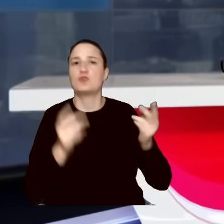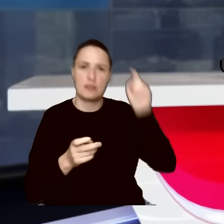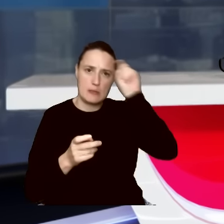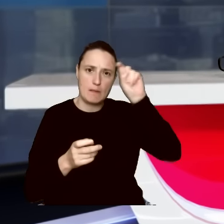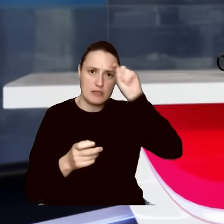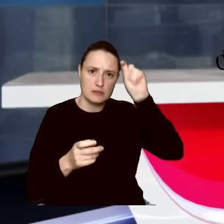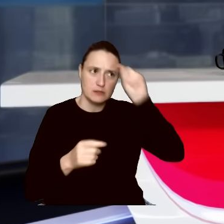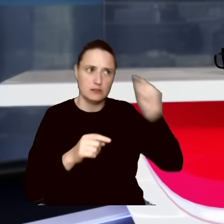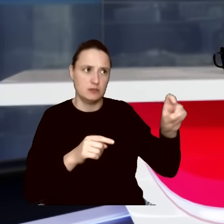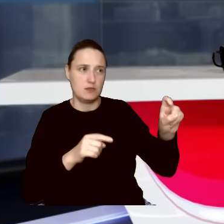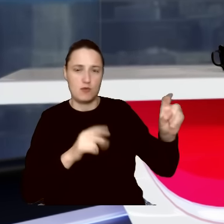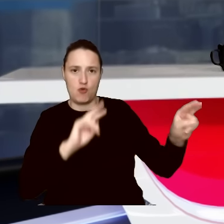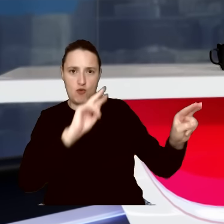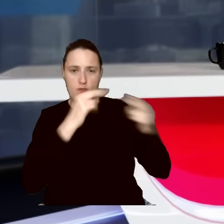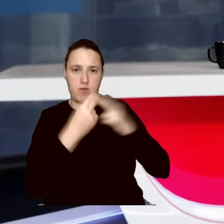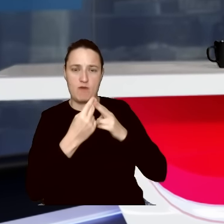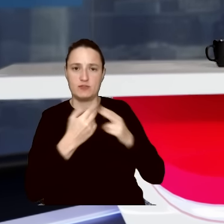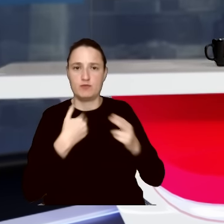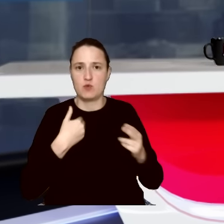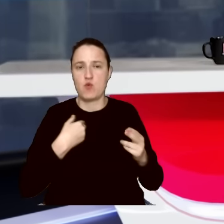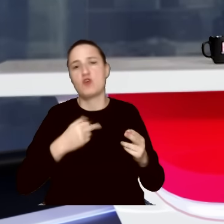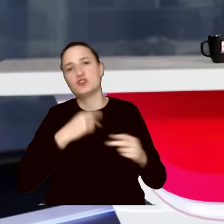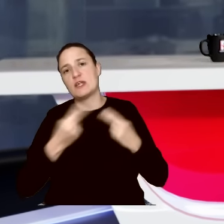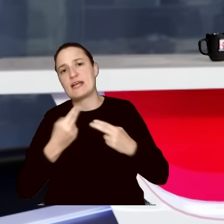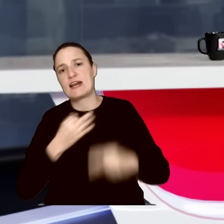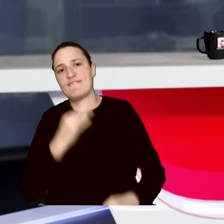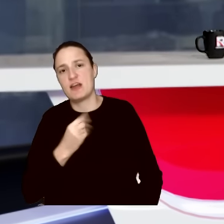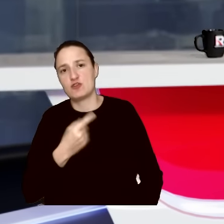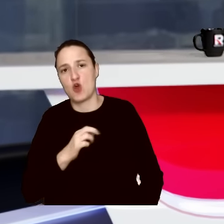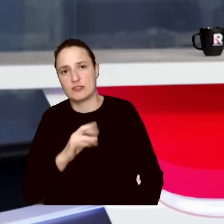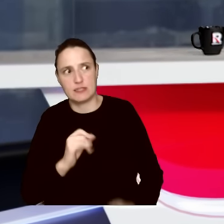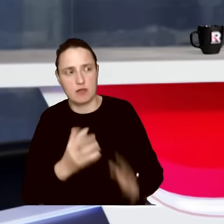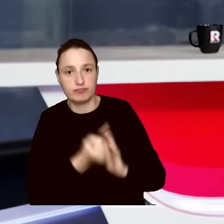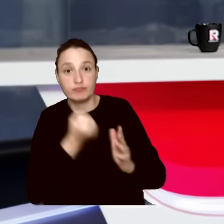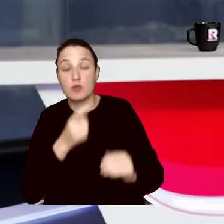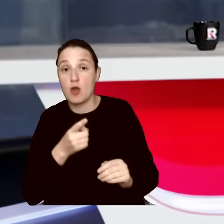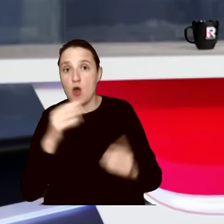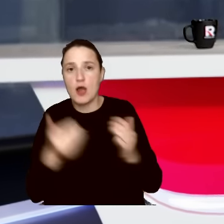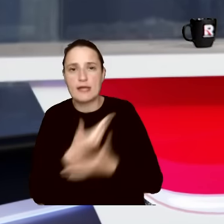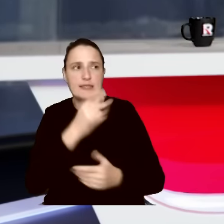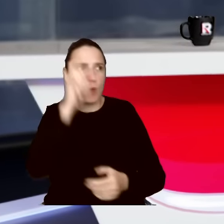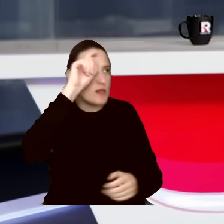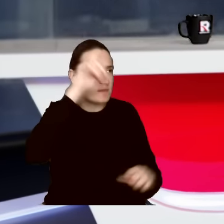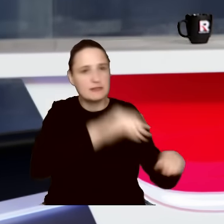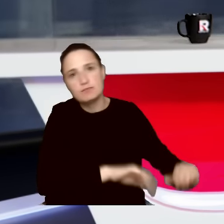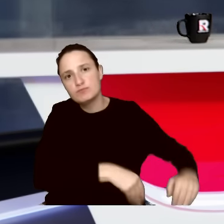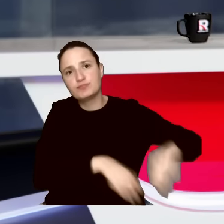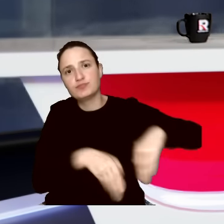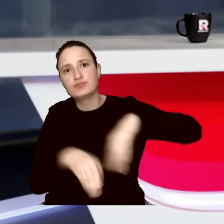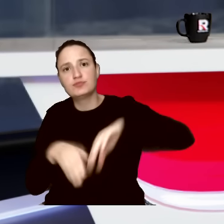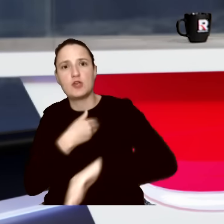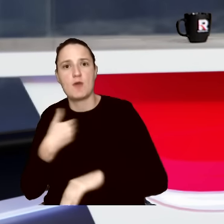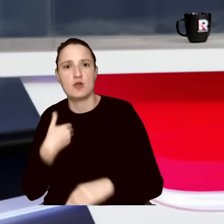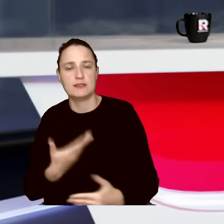Fedorska otrzymała, od 1 stycznia do końca kwietnia Niemcy przerzucili do nas. Nie wiadomo kim są, skąd się